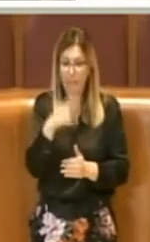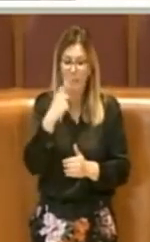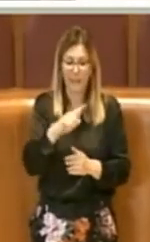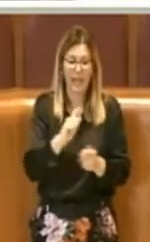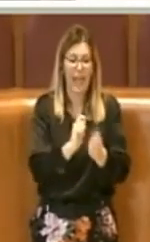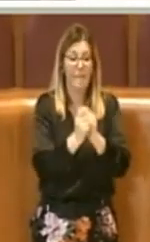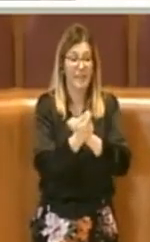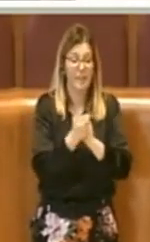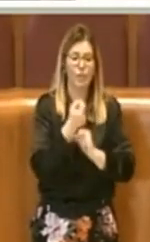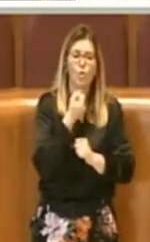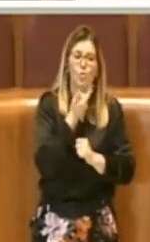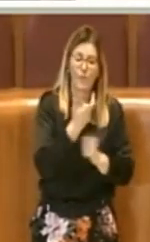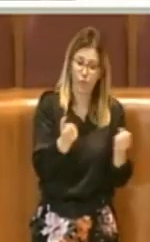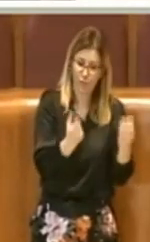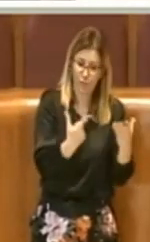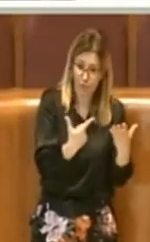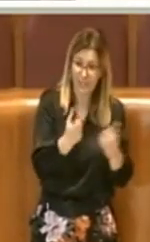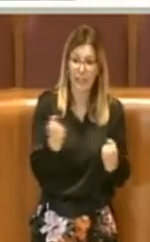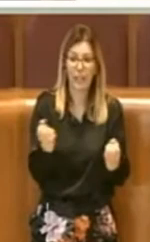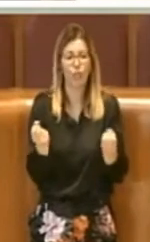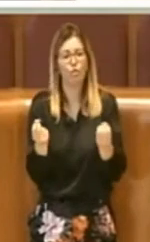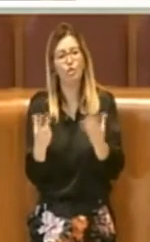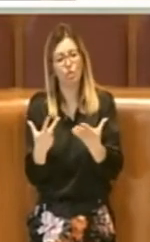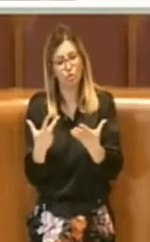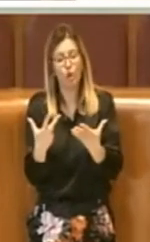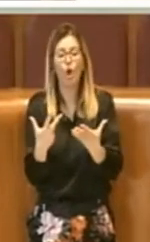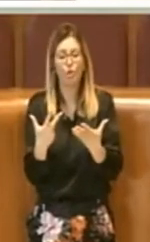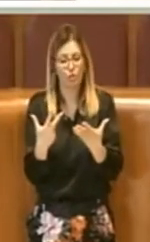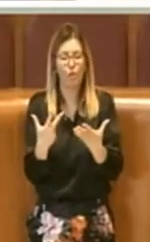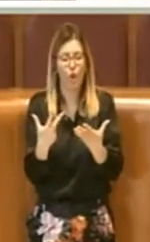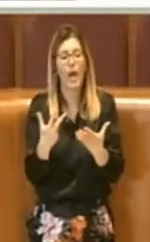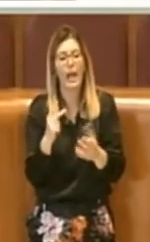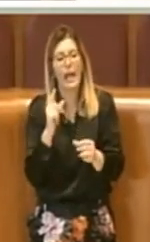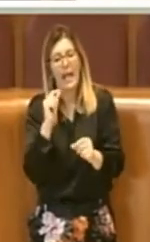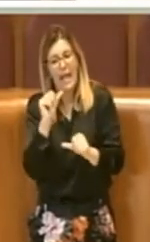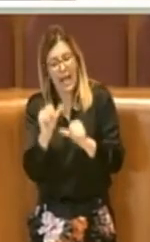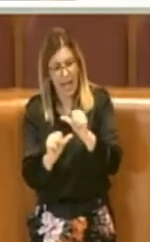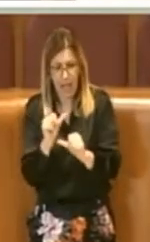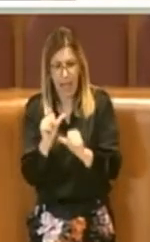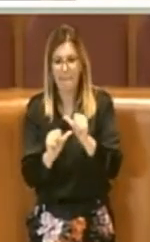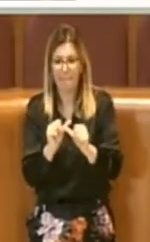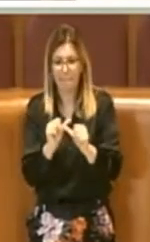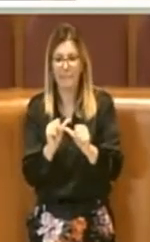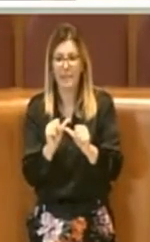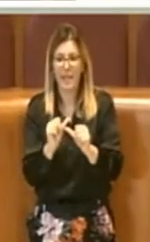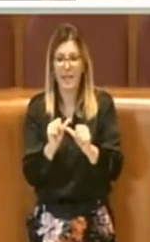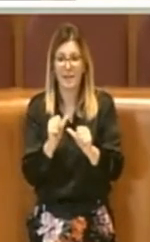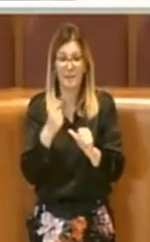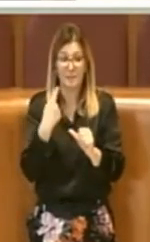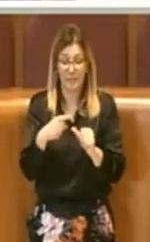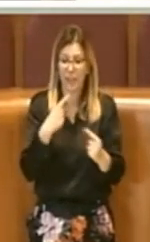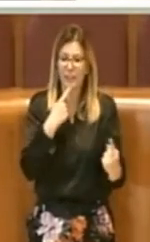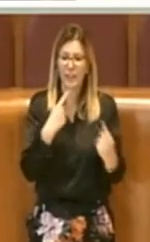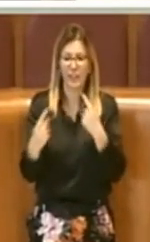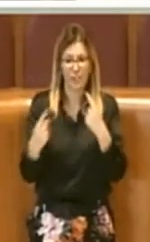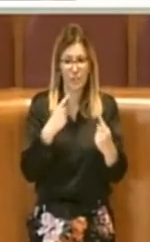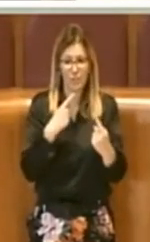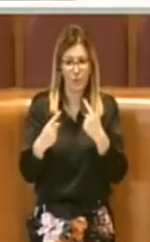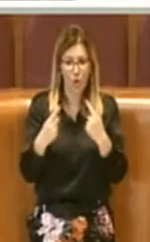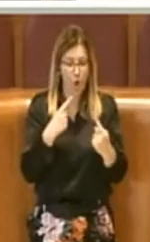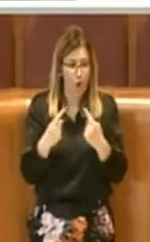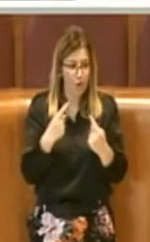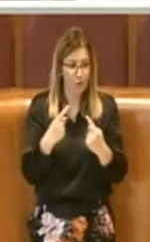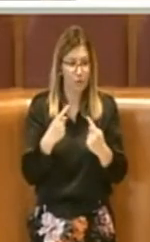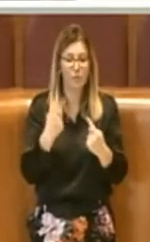numero 17 che per il 18 in realtà si modifica, per cui tutti i discorsi che sono stati fatti sulle